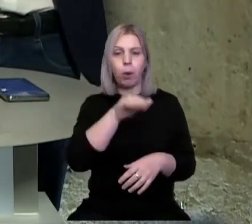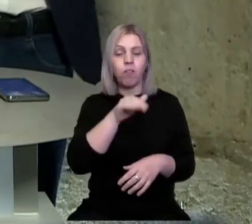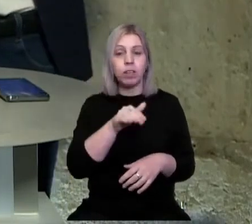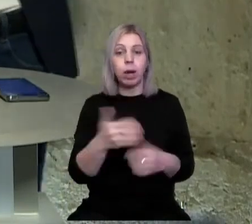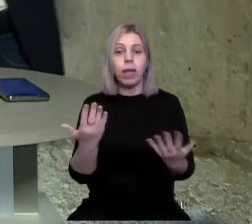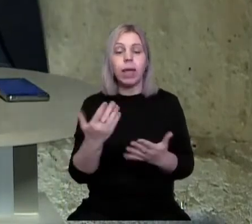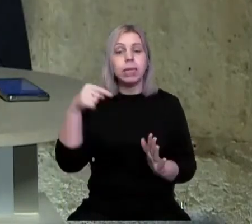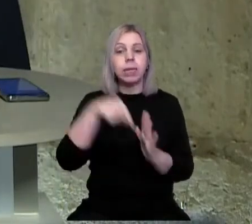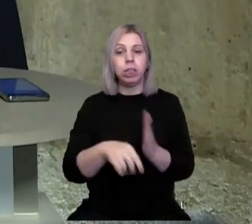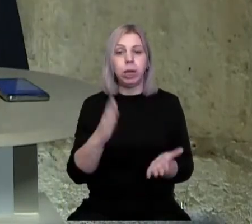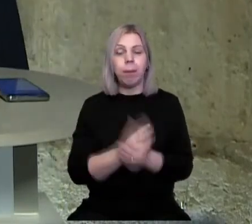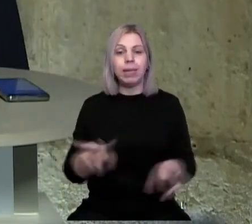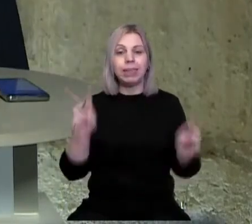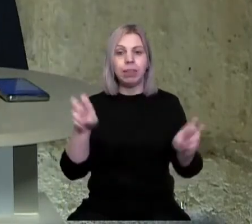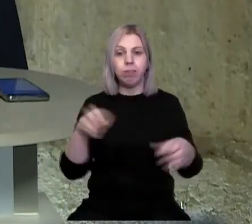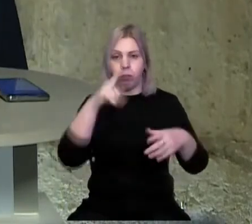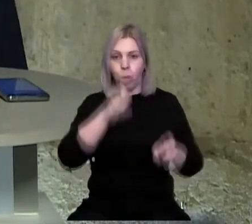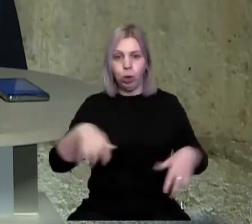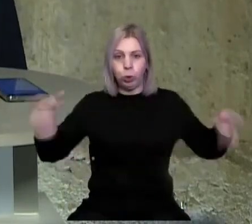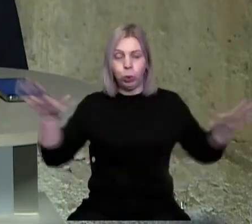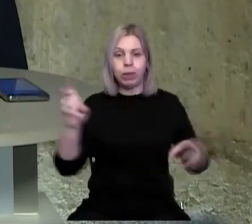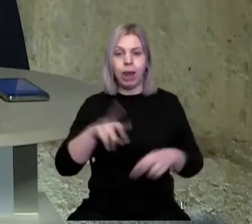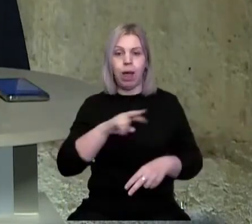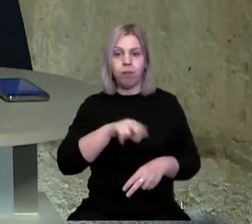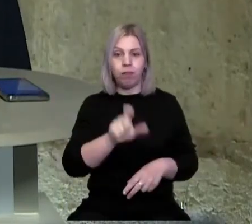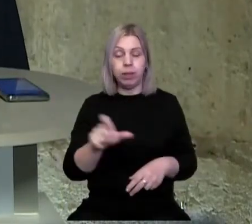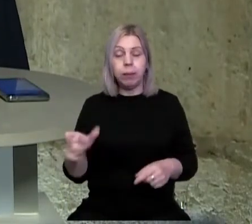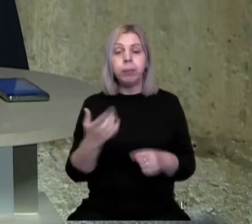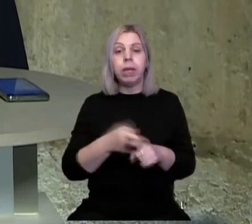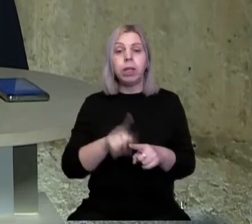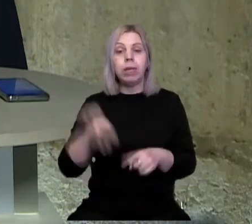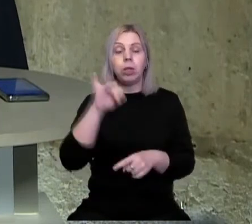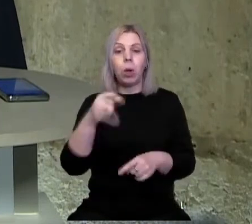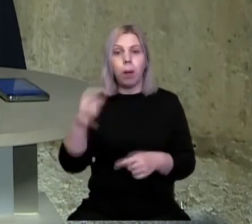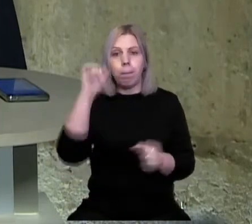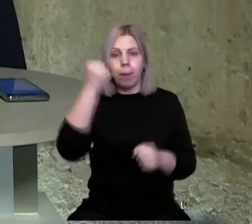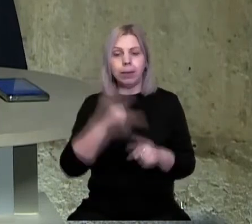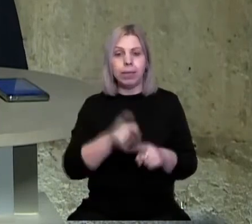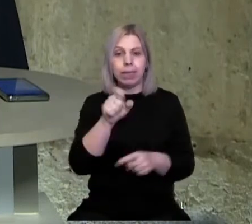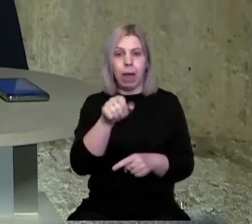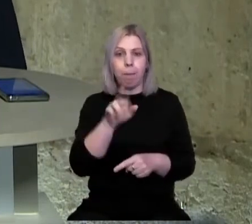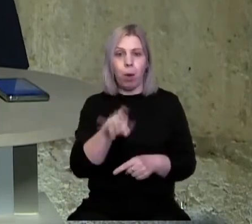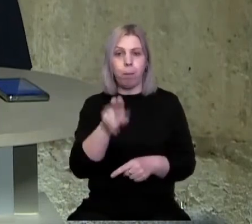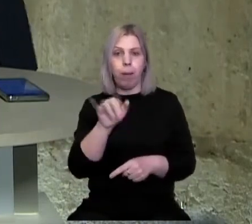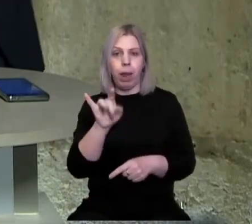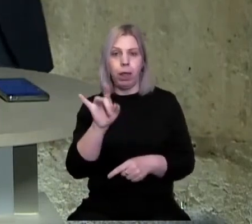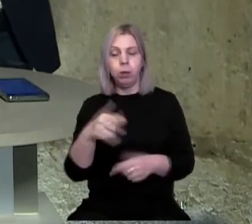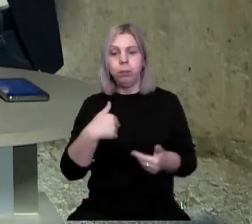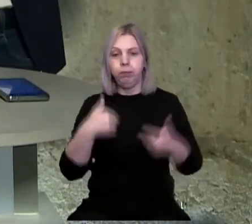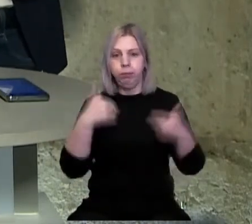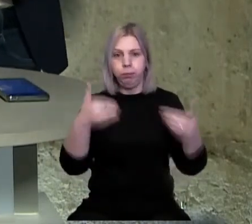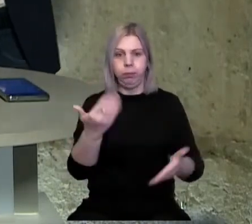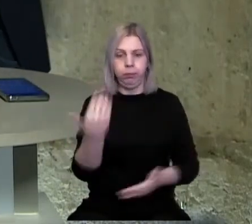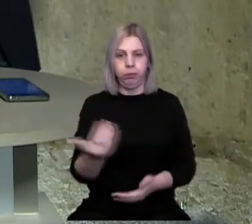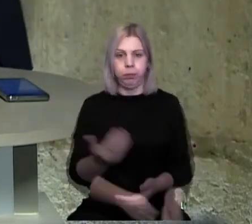про те, яке значення має символ Турула для угорців та яка історія цього пам'ятника саме на замку Паланок. Ми вітаємо вас, пане